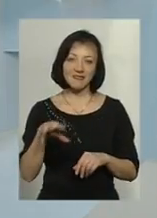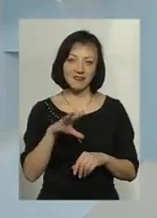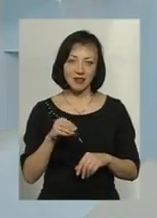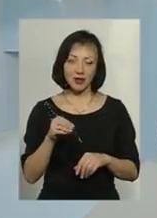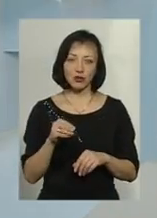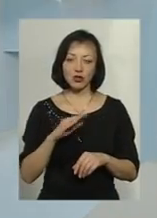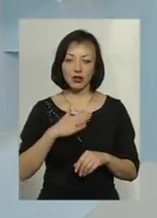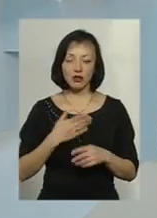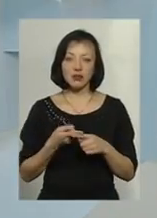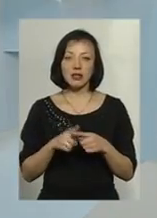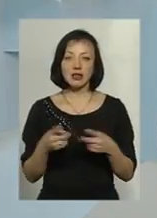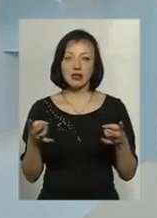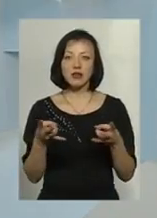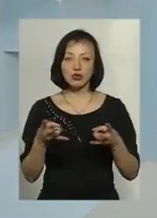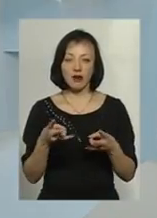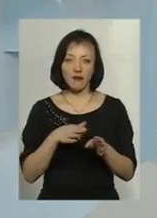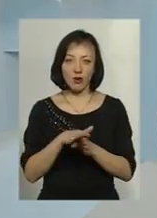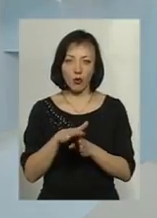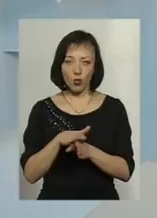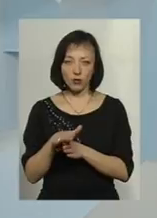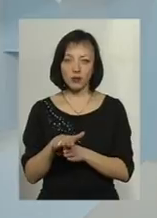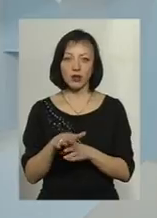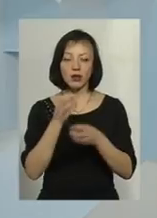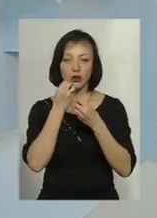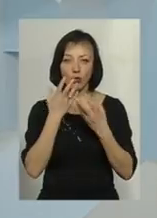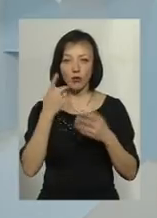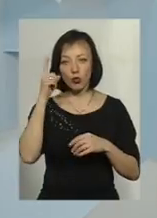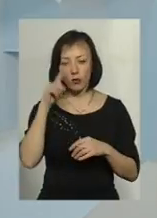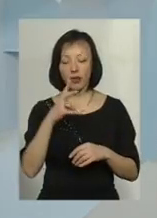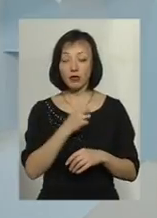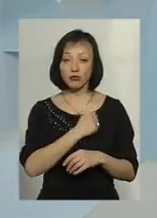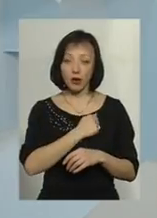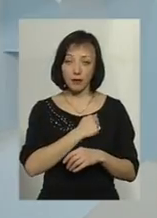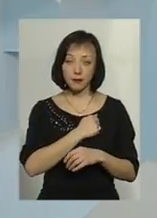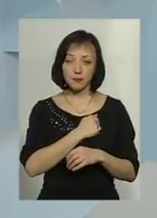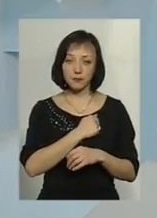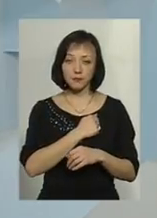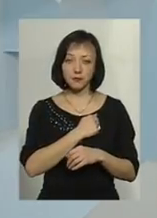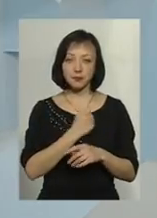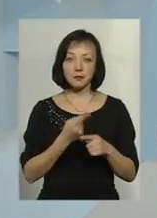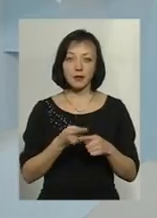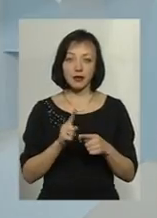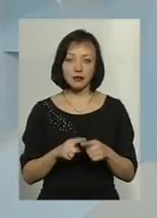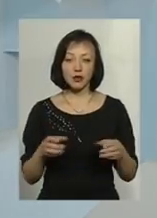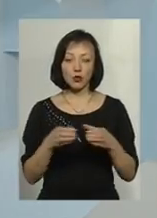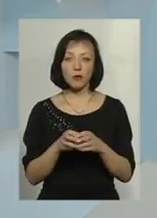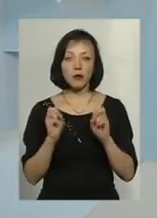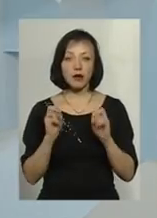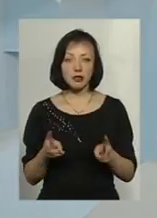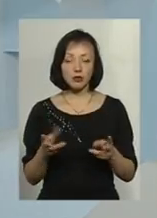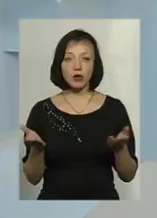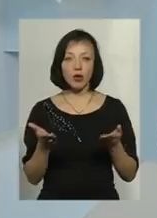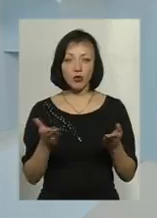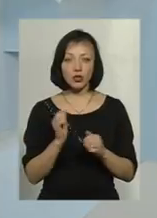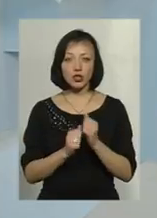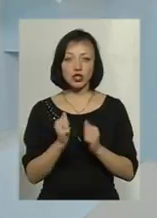їм наше це виконувати. Вони добре вміють. На жаль, оце та група ризику, з